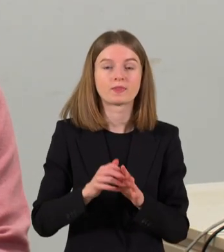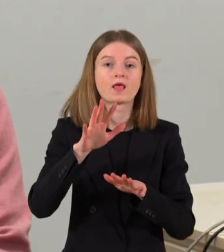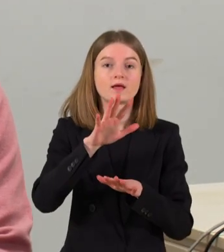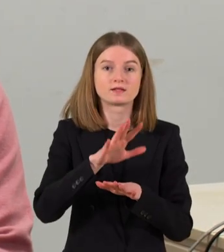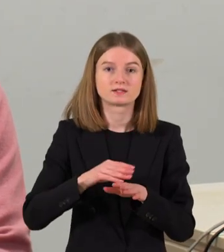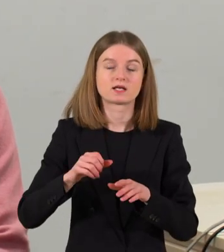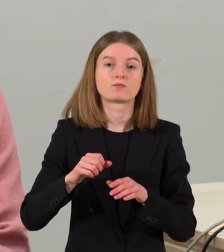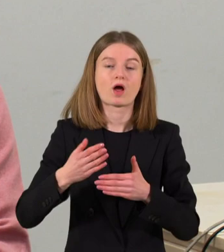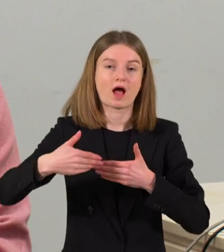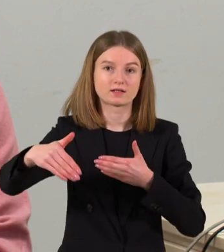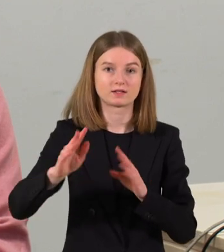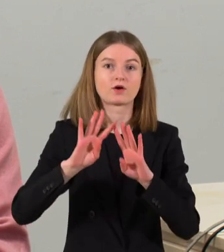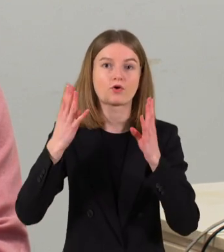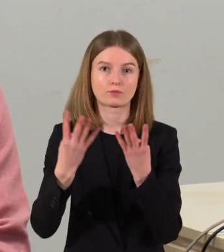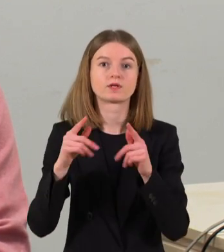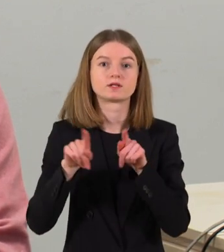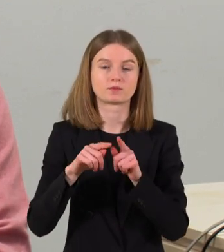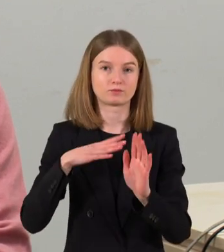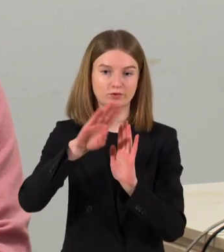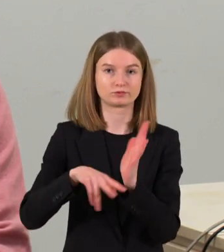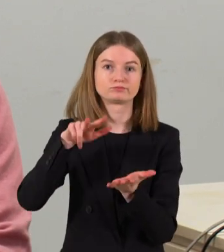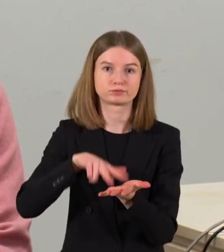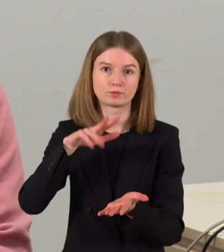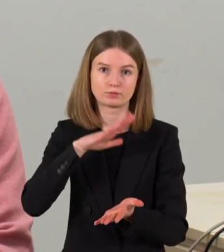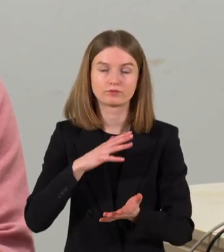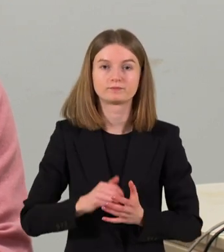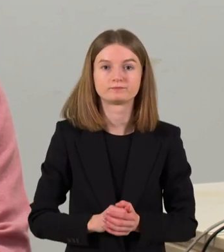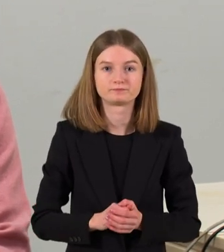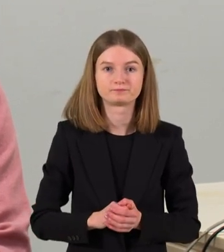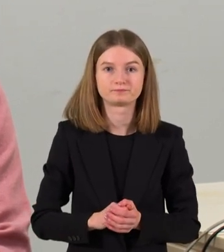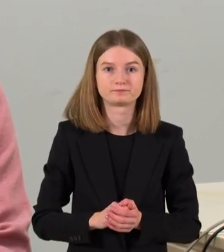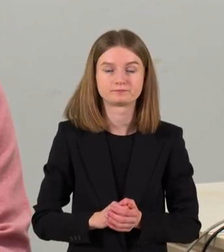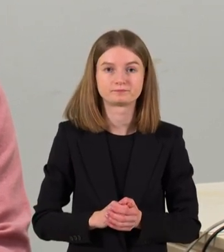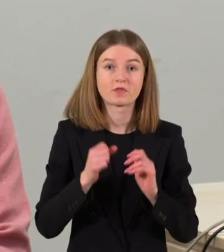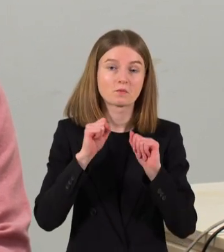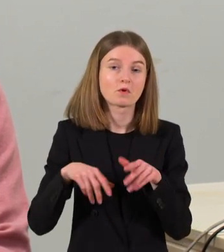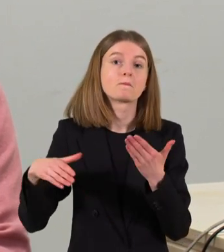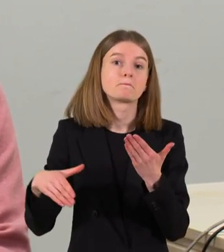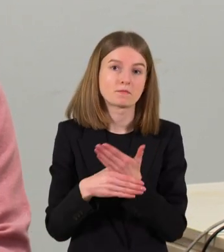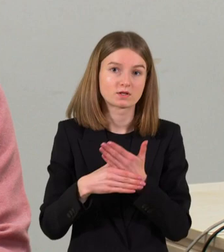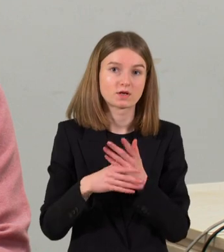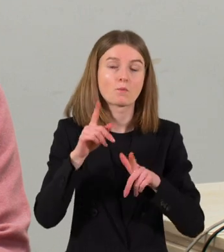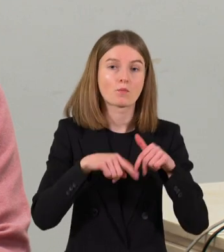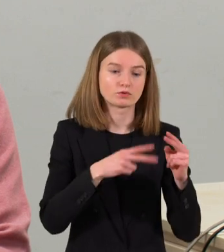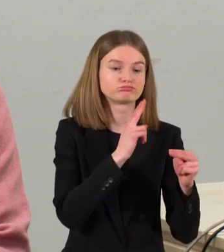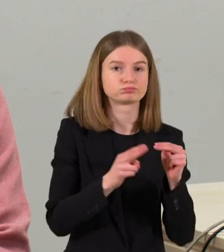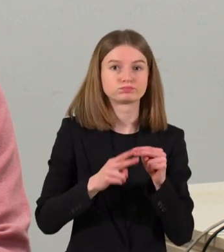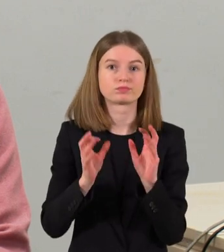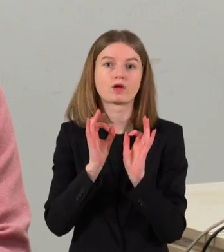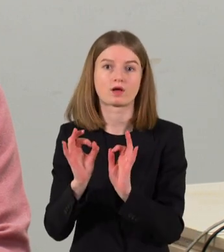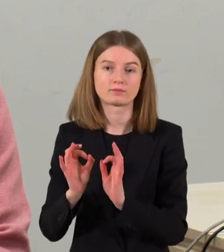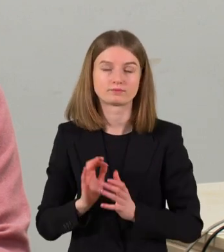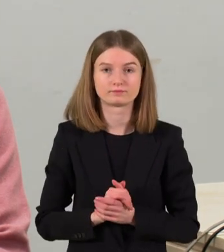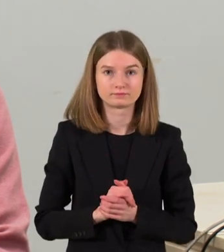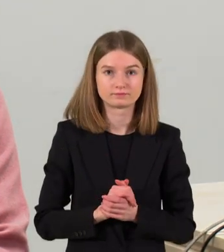pirmąją strateginių išvalgų studiją. Kurį padėtų, iš tikrųjų, politiškai priminėti sprendimus, jis lėžinčios